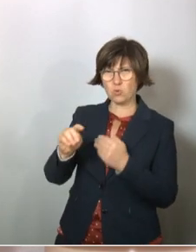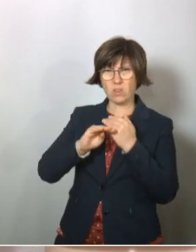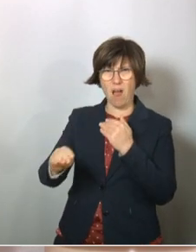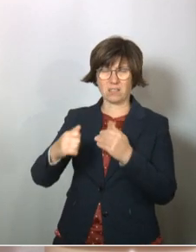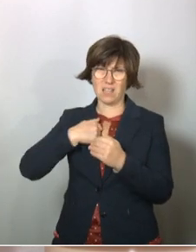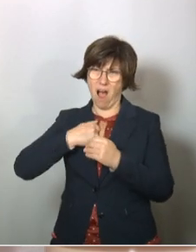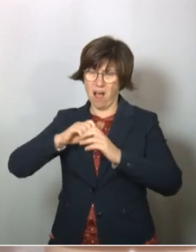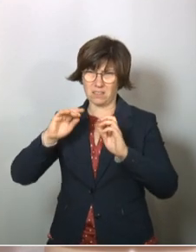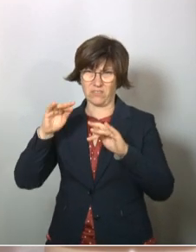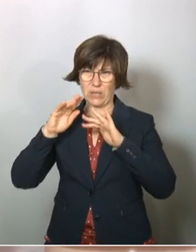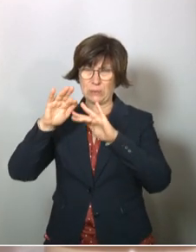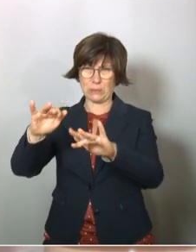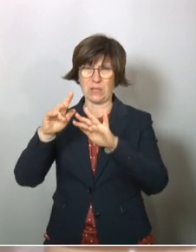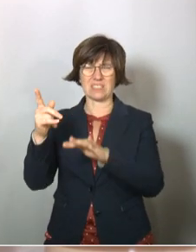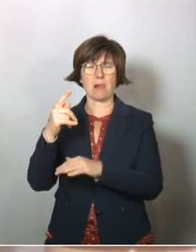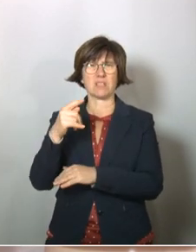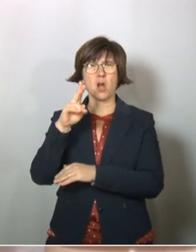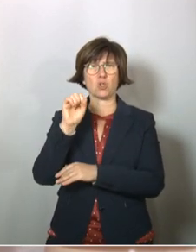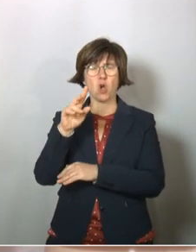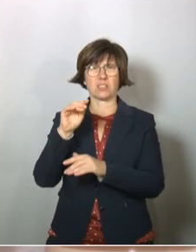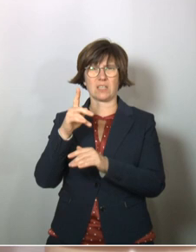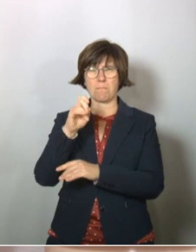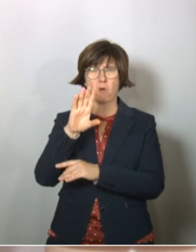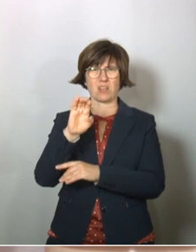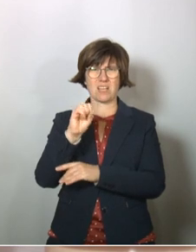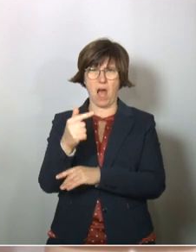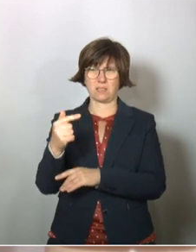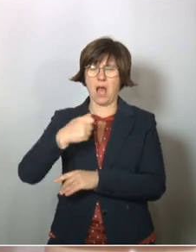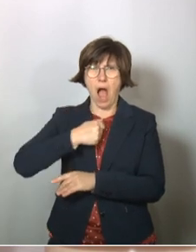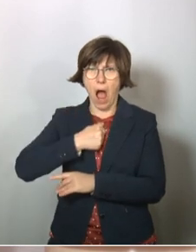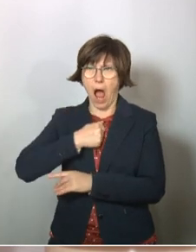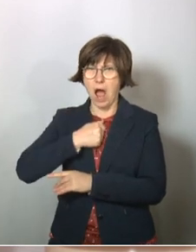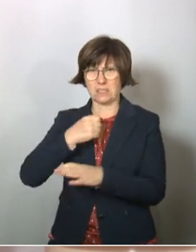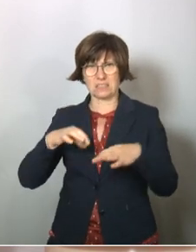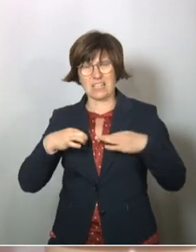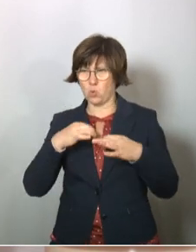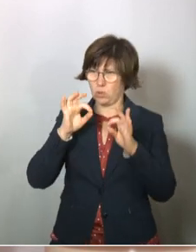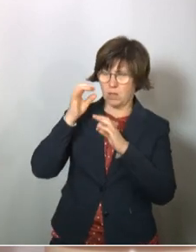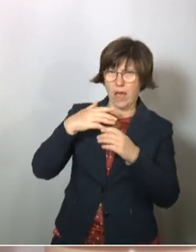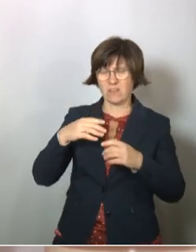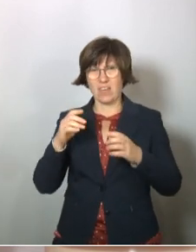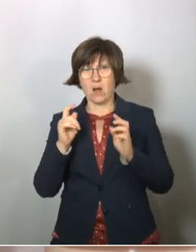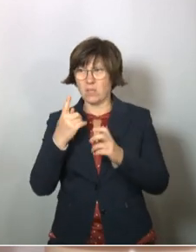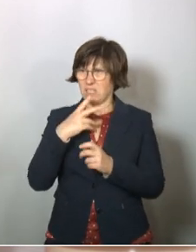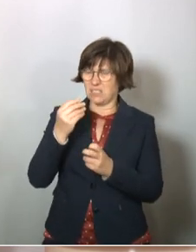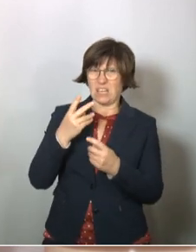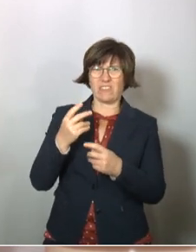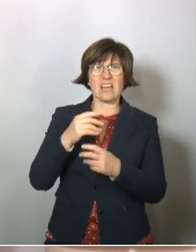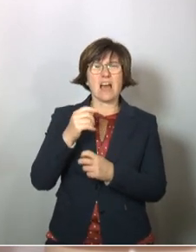Angst gemacht hat, dass die sich Drostens Podcast anschauen, einfach weil sie Angst haben um ihre Gesundheit, das dann fesselnden